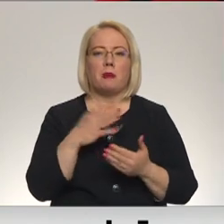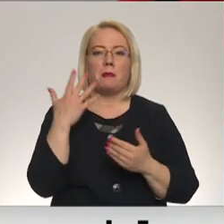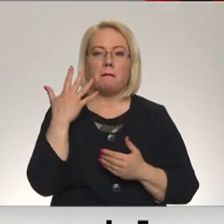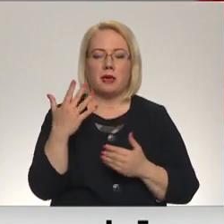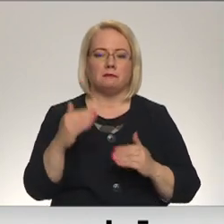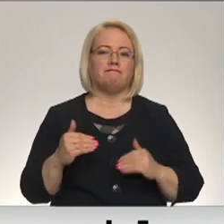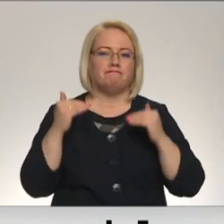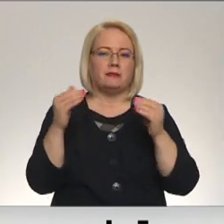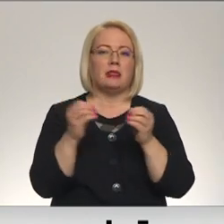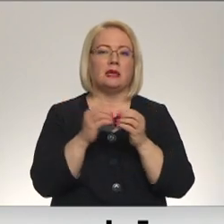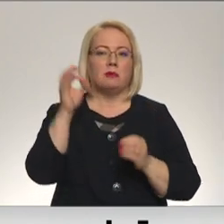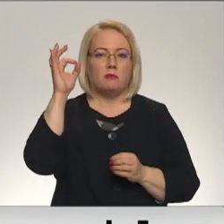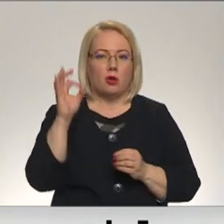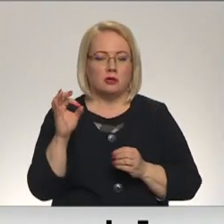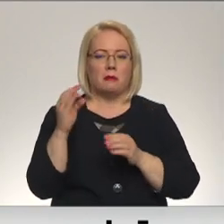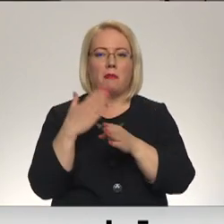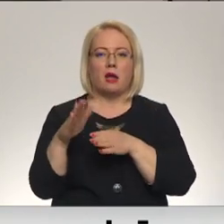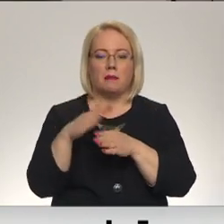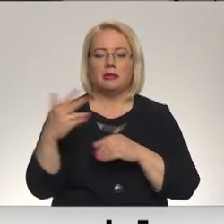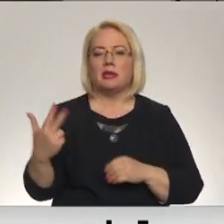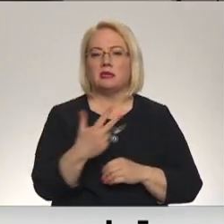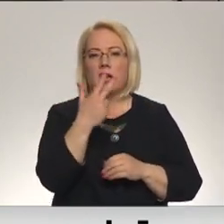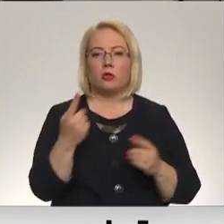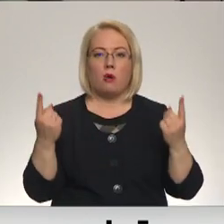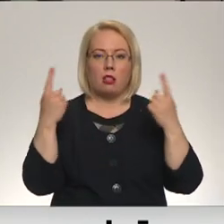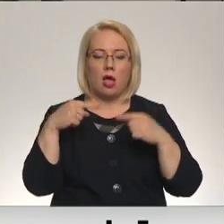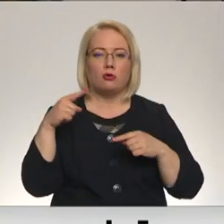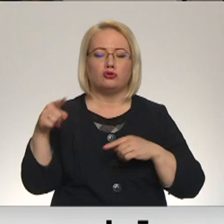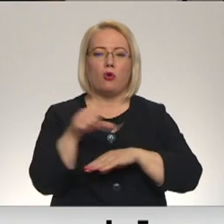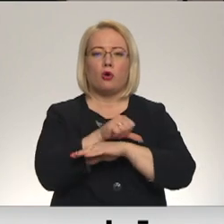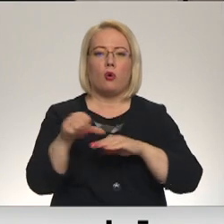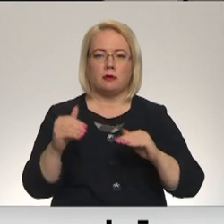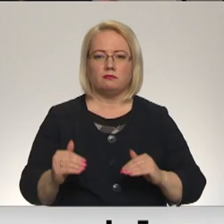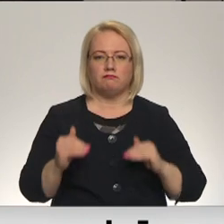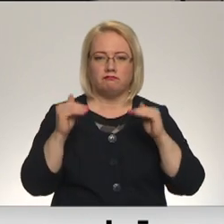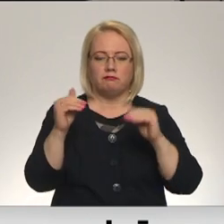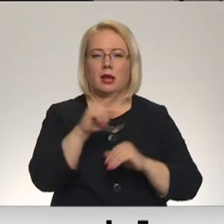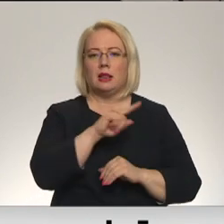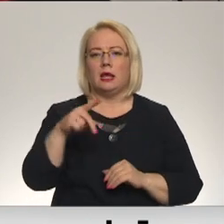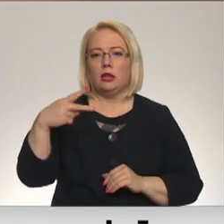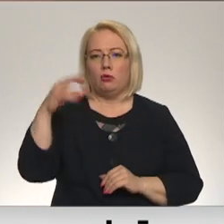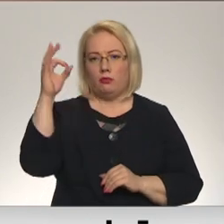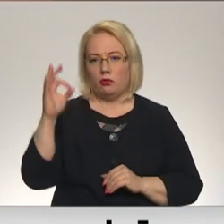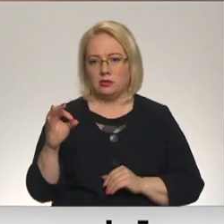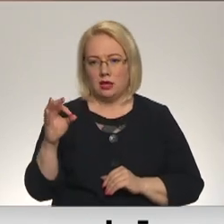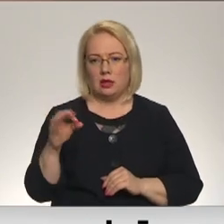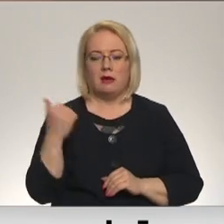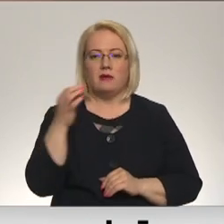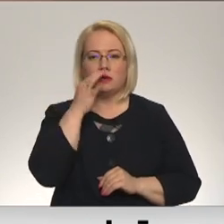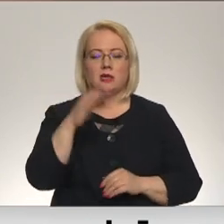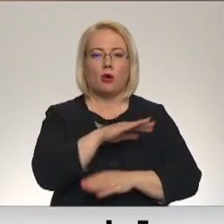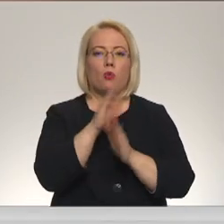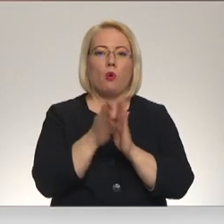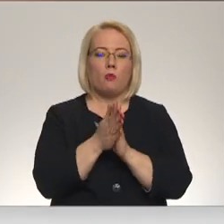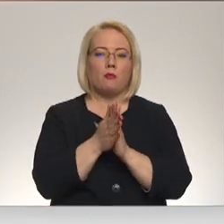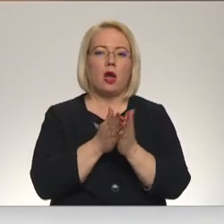desmit procentiem, pakāpeniski trīju gadu laikā šo barjeru ceļot līdz 20 procentiem. Šobrīd kopumā nozer to